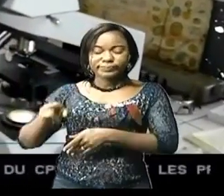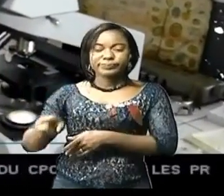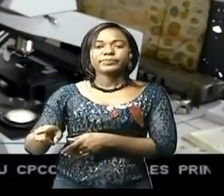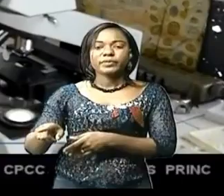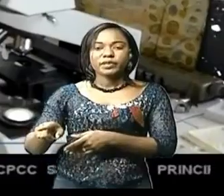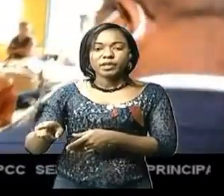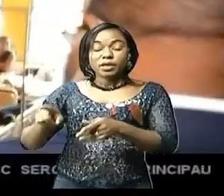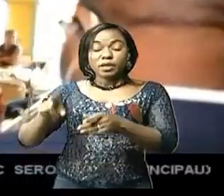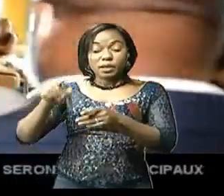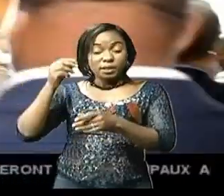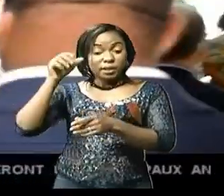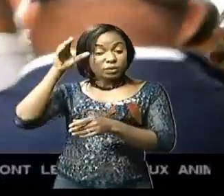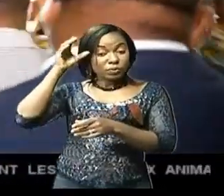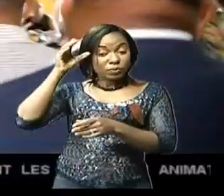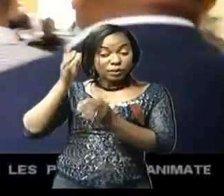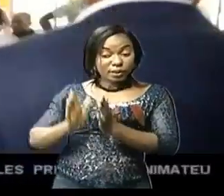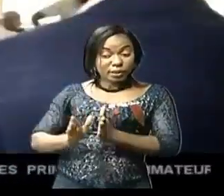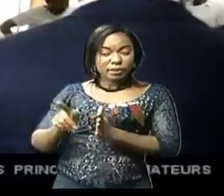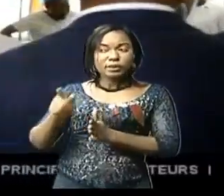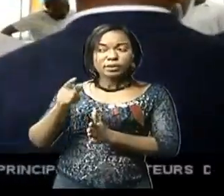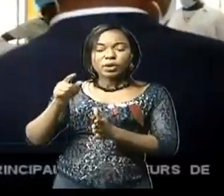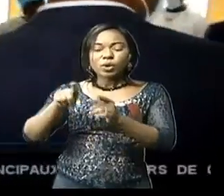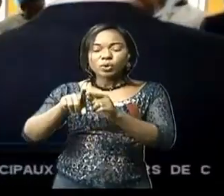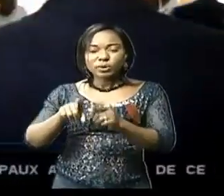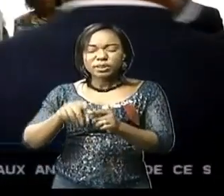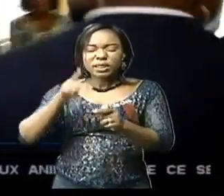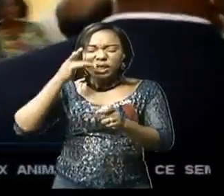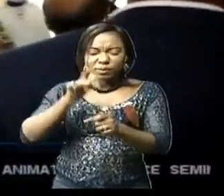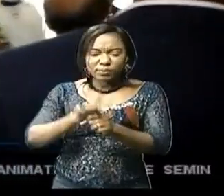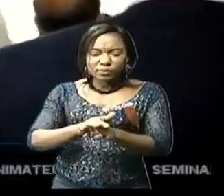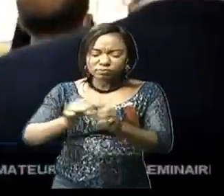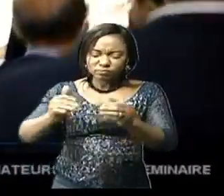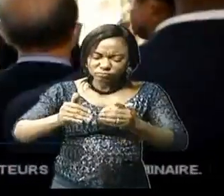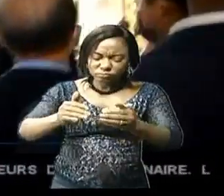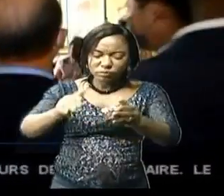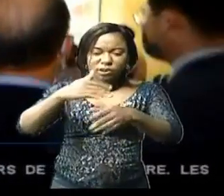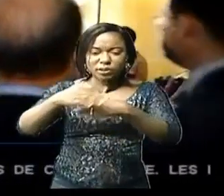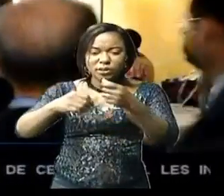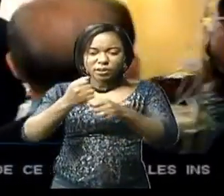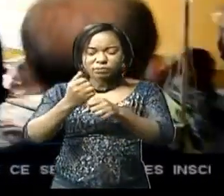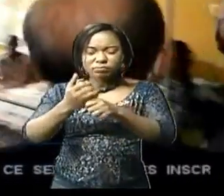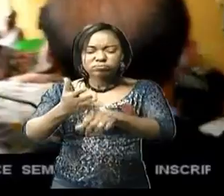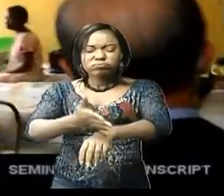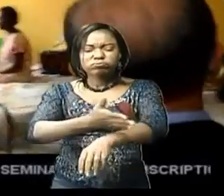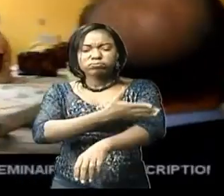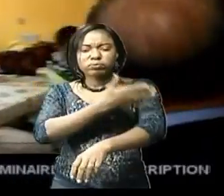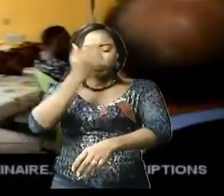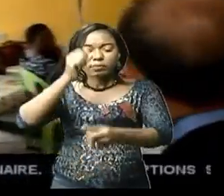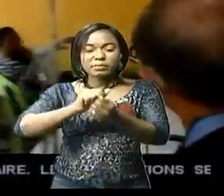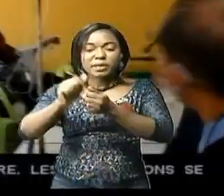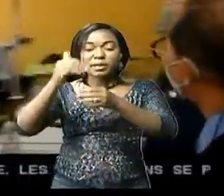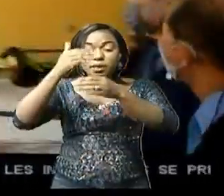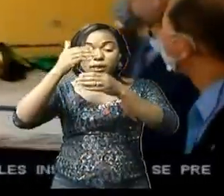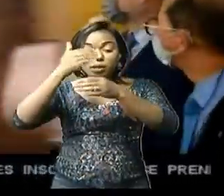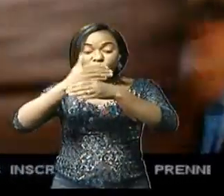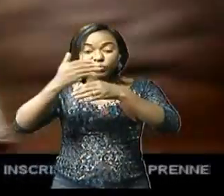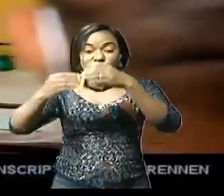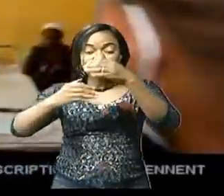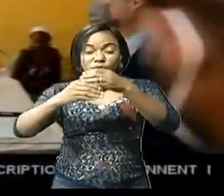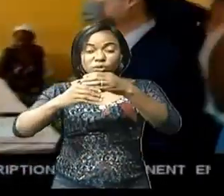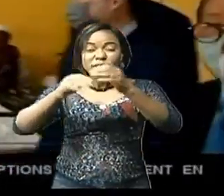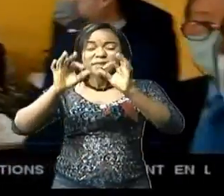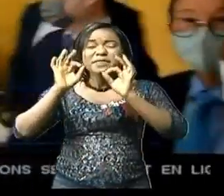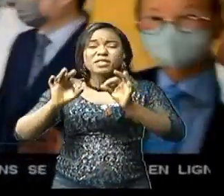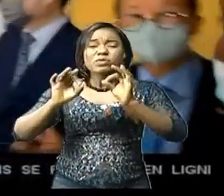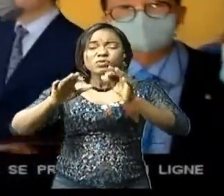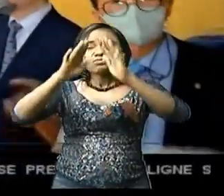Sangbay, chef de la délégation de Séoul, a promis de hausser les standards de cet hôpital par la construction d'un nouveau bâtiment moderne